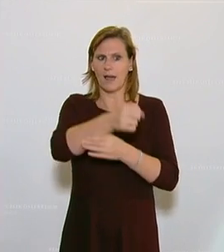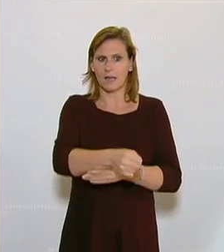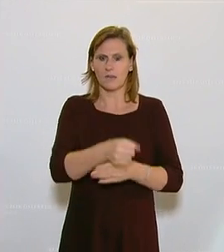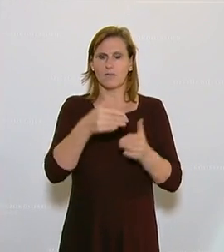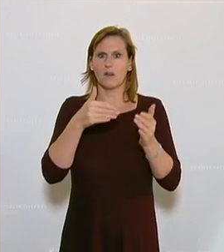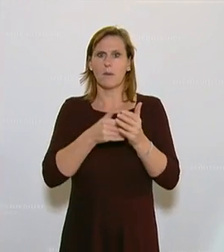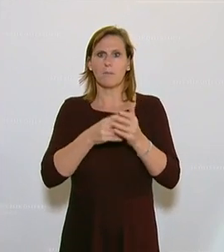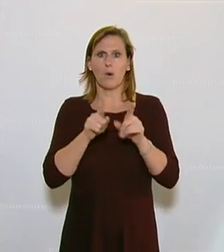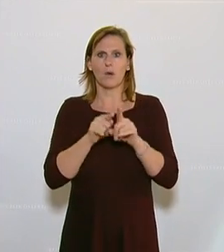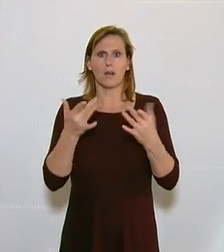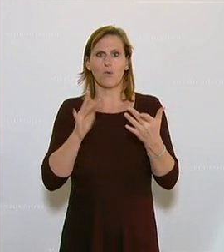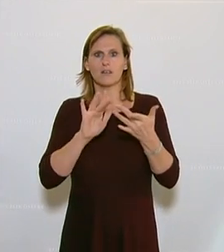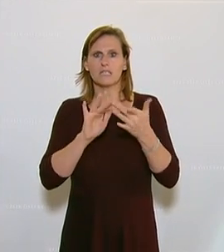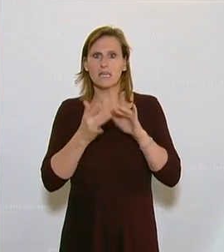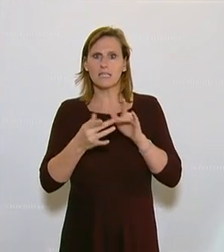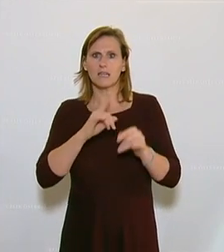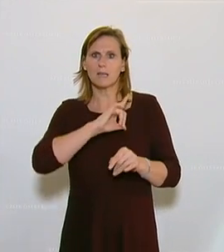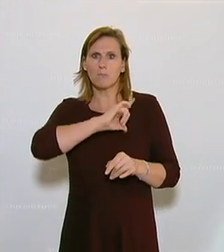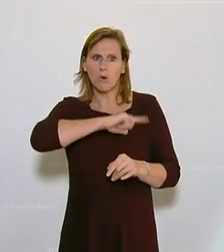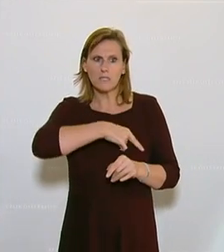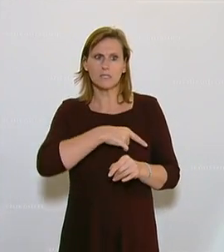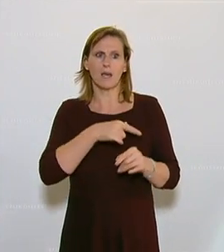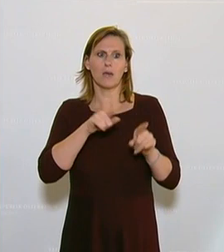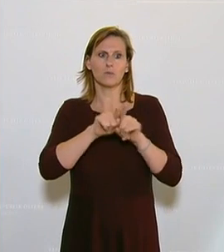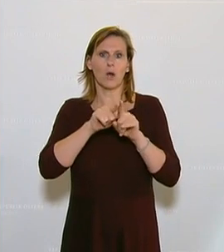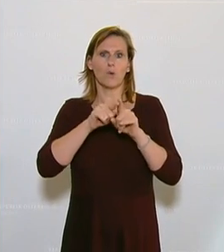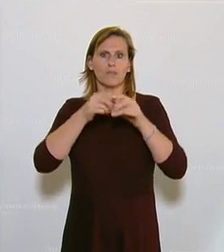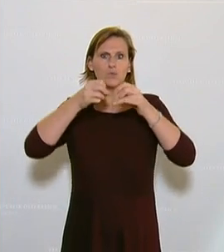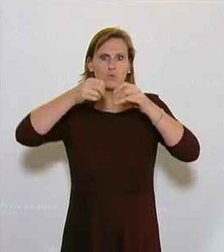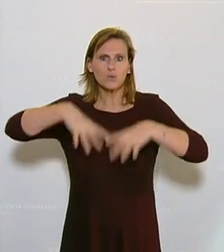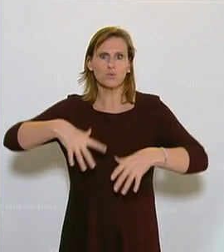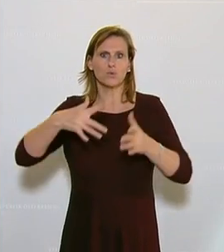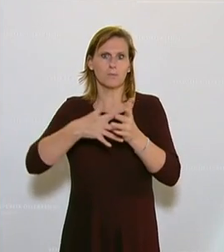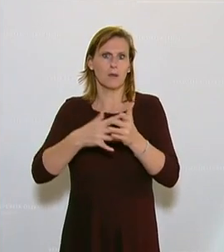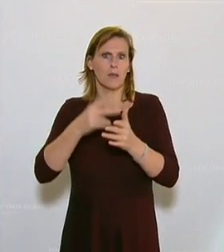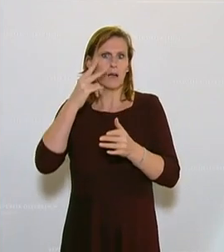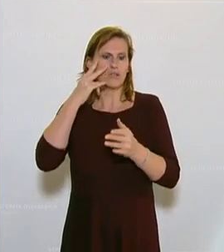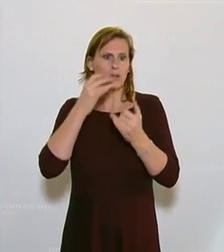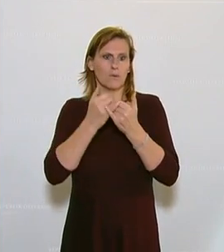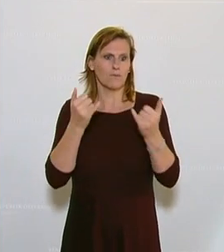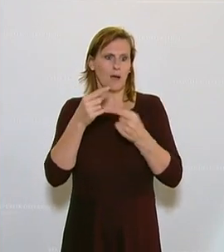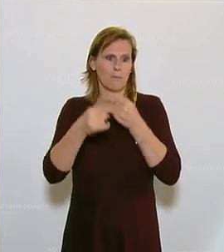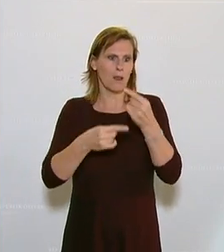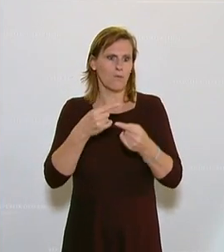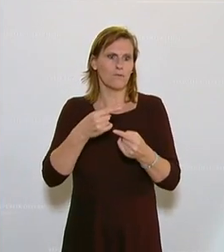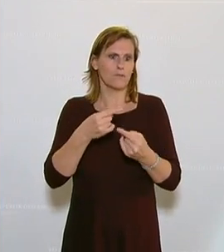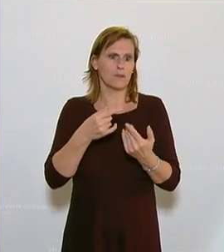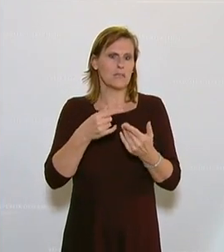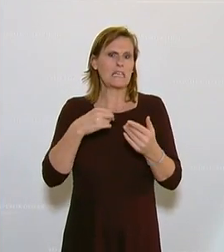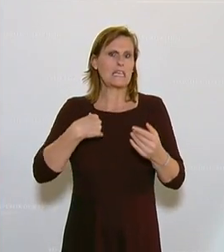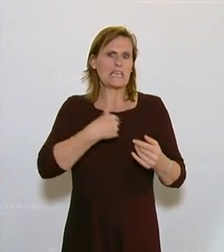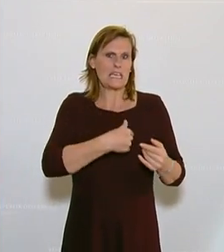brauche ich dann natürlich auch eine Internetpolizei und eine Zensurinfrastruktur. Man kann es ja anschauen, wie das funktioniert. China macht es sehr